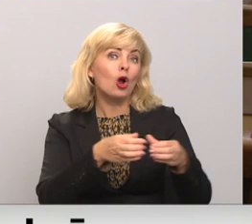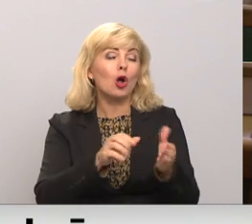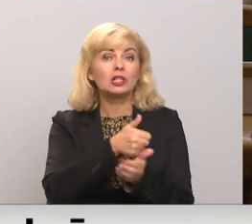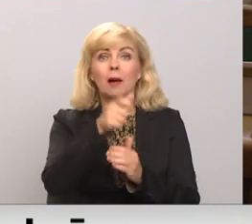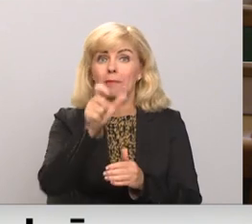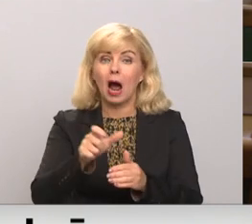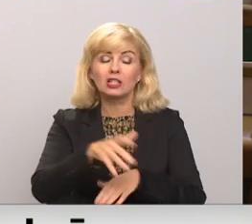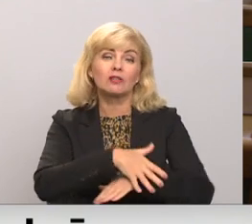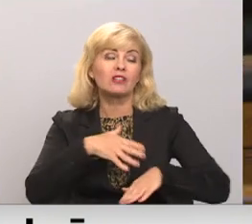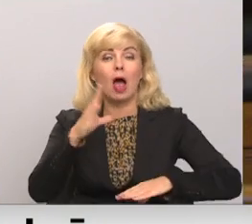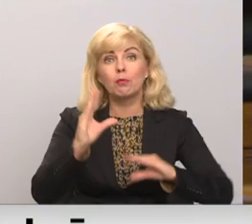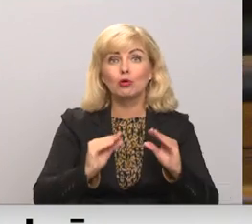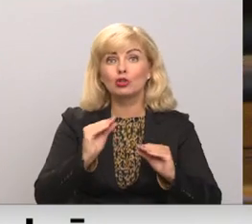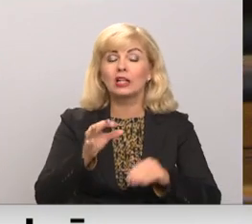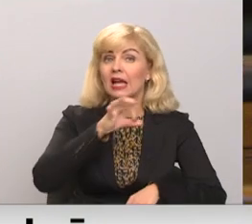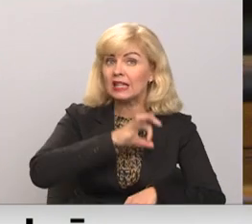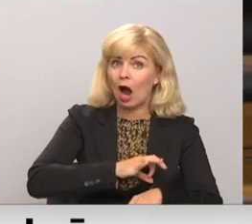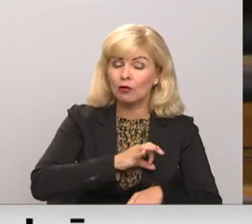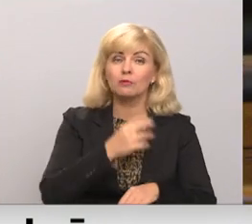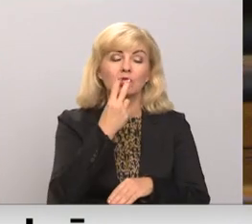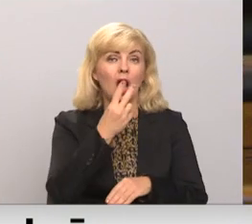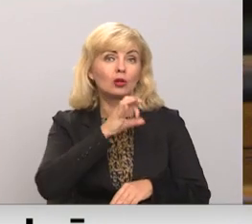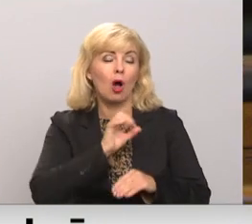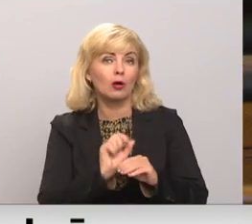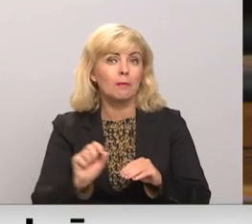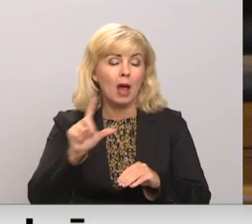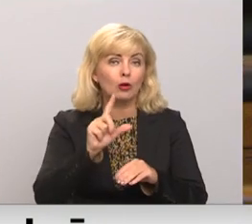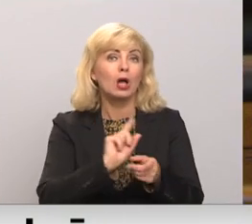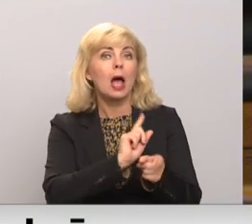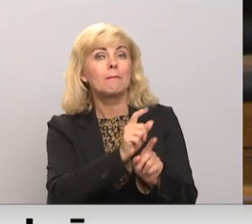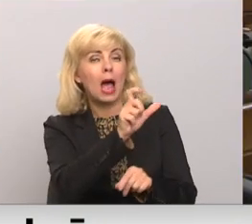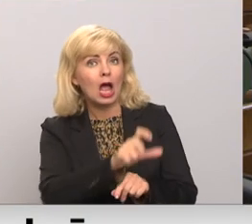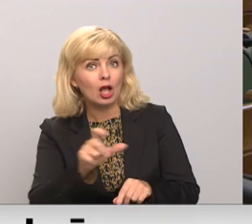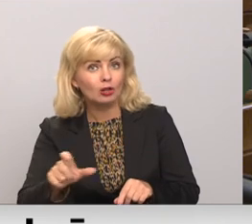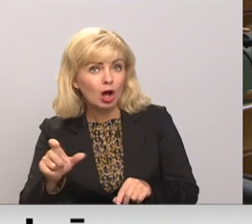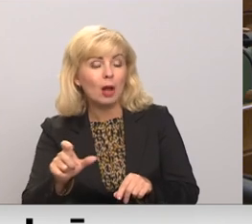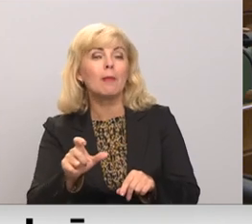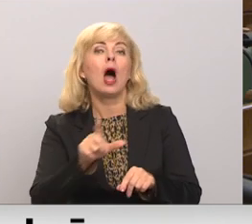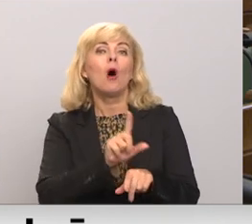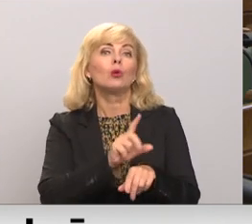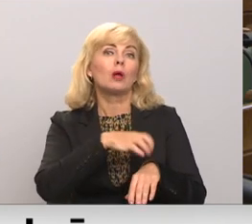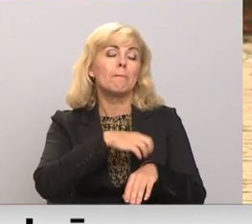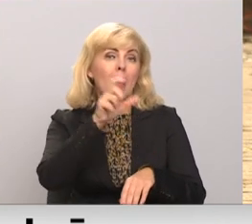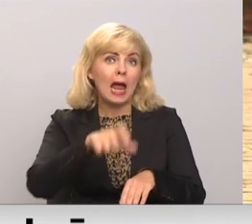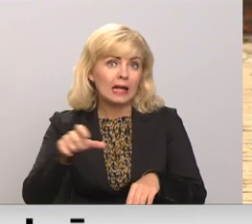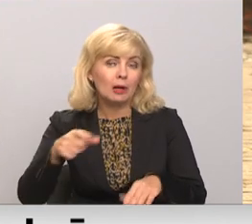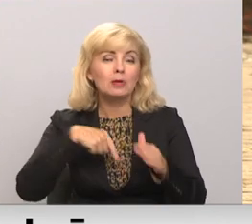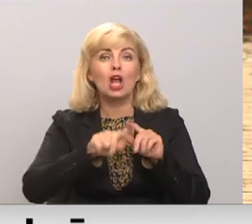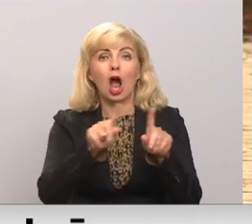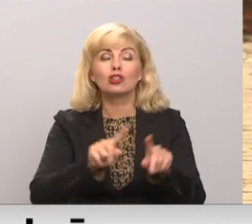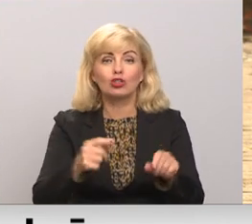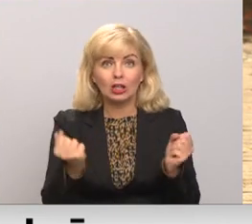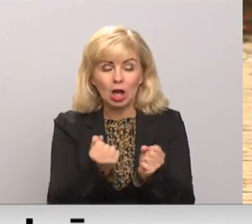pārstāvis saimākā budžeta ieguvums uzsvēra algu celšanu pedagogiem, mediķiem un iekšlietās strādājošajiem, niepliekamā minimumu